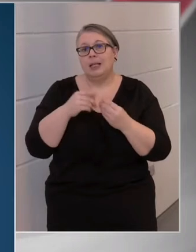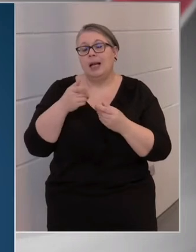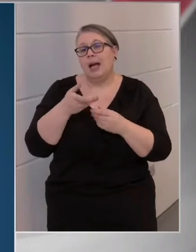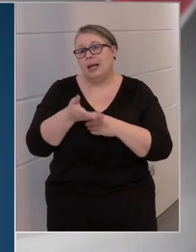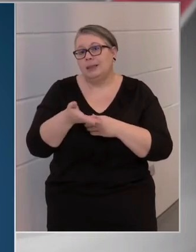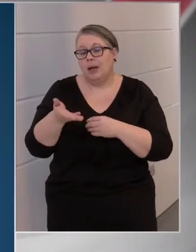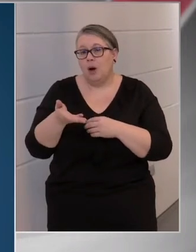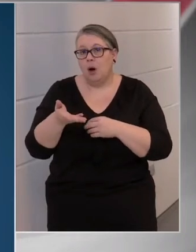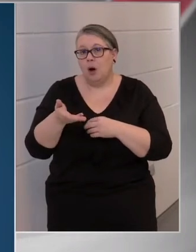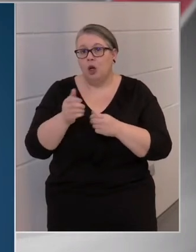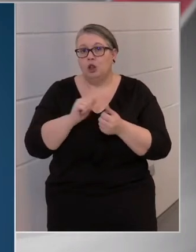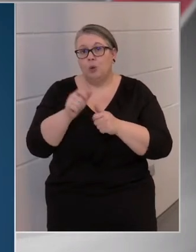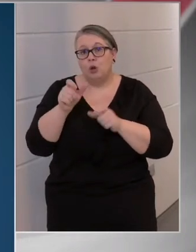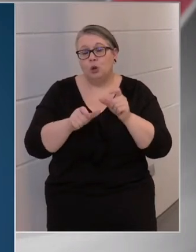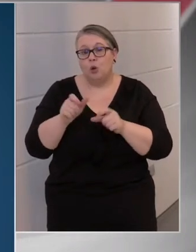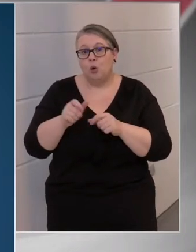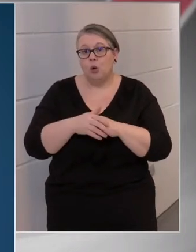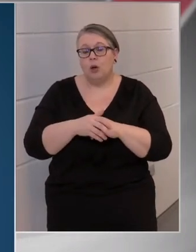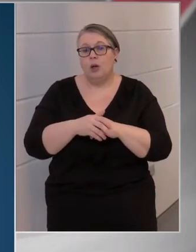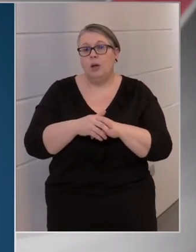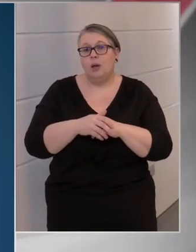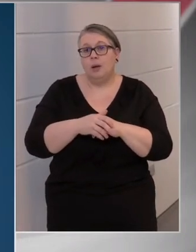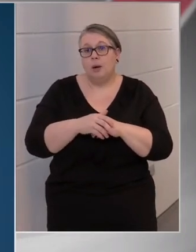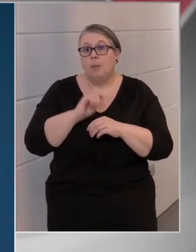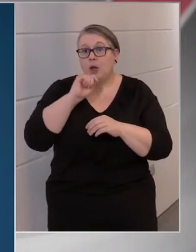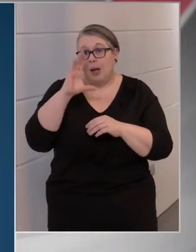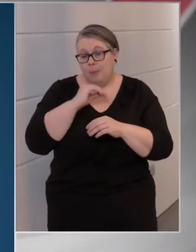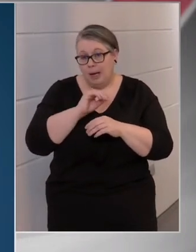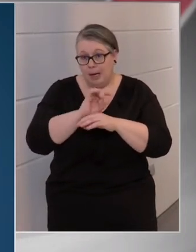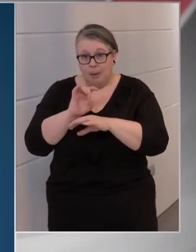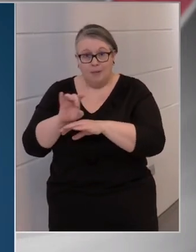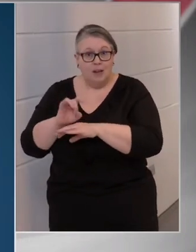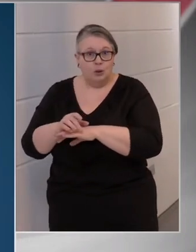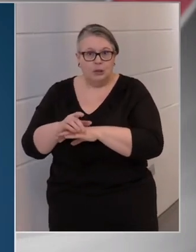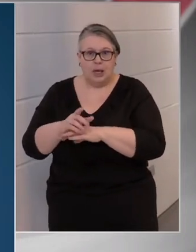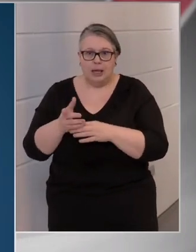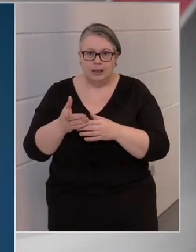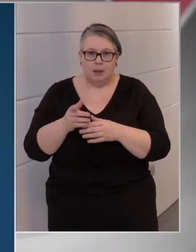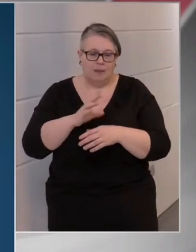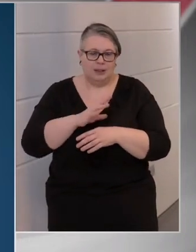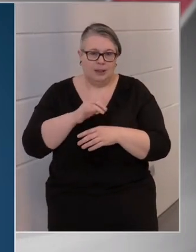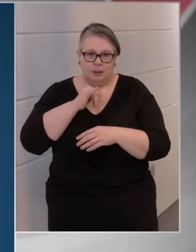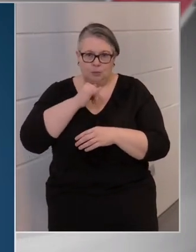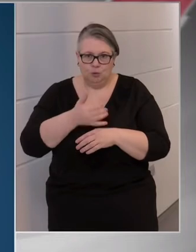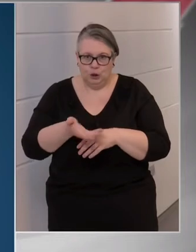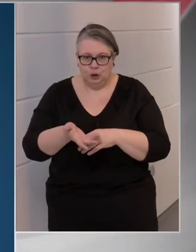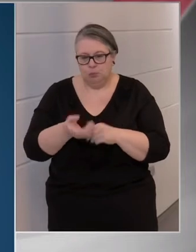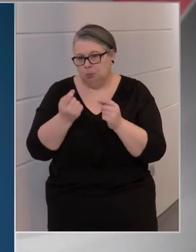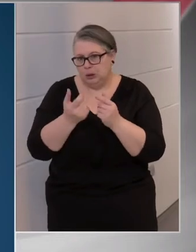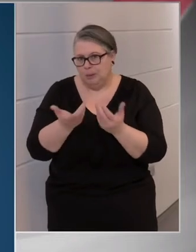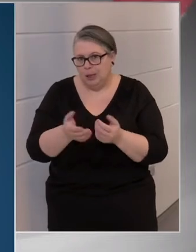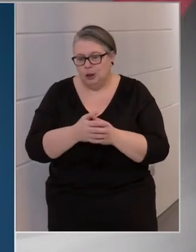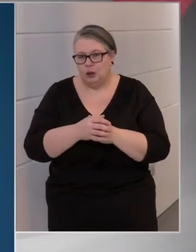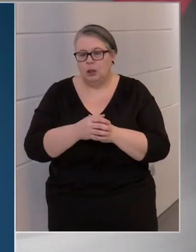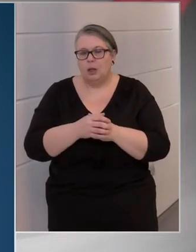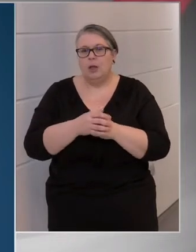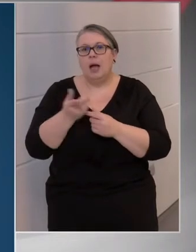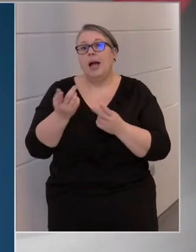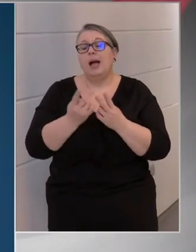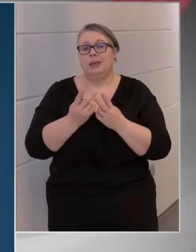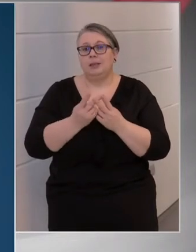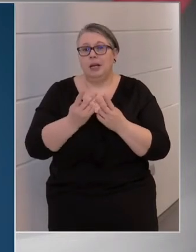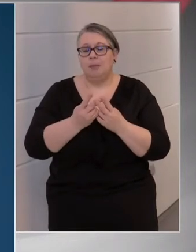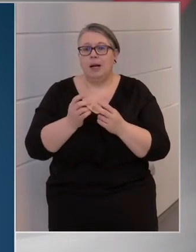ezek a sportolók, magyar embereket megfertőzzenek, a veszély gyakorlatilag nem létező, vagy egészen minimális. Tehát ehhez